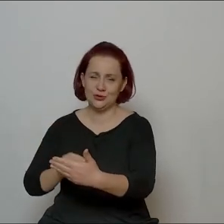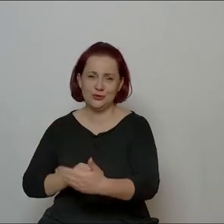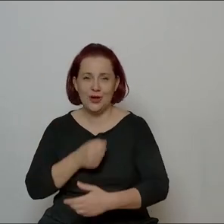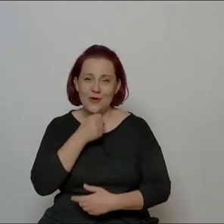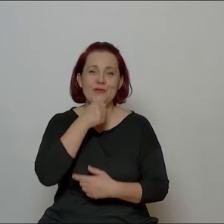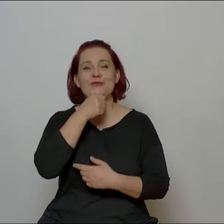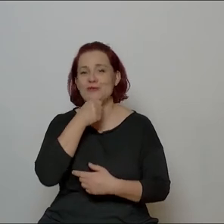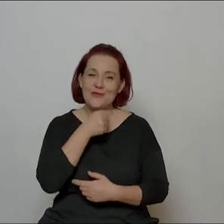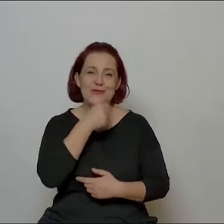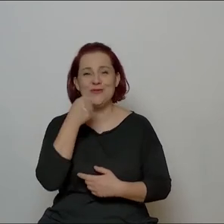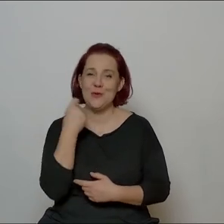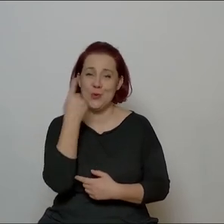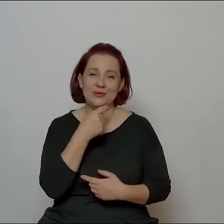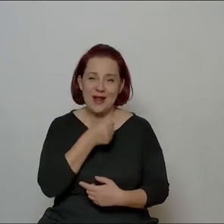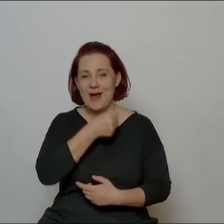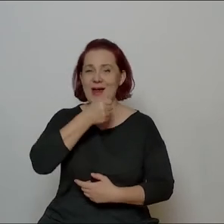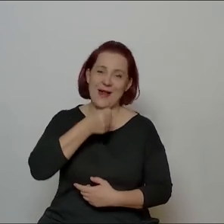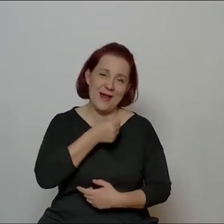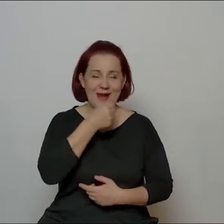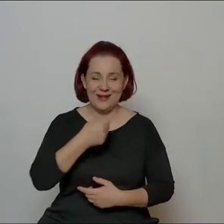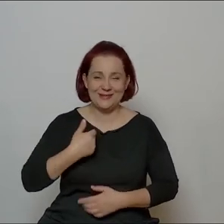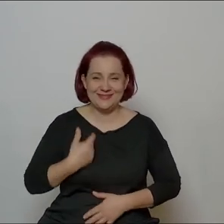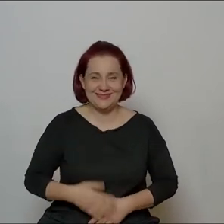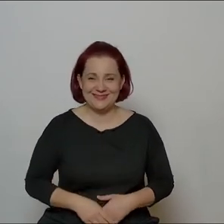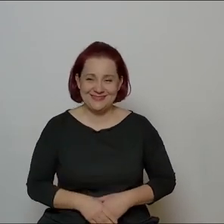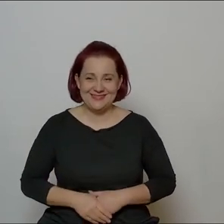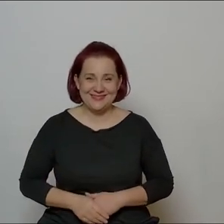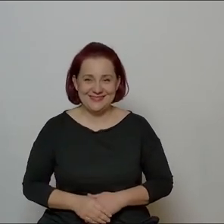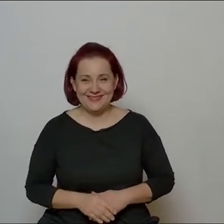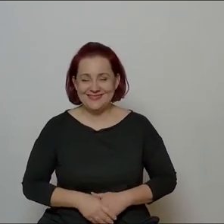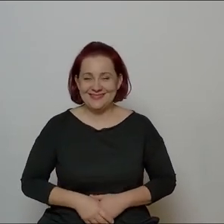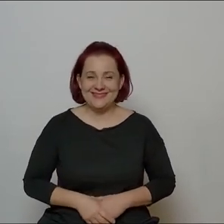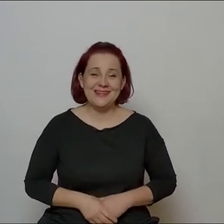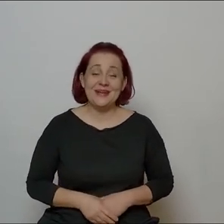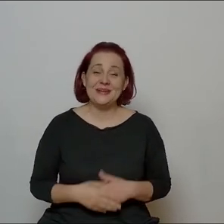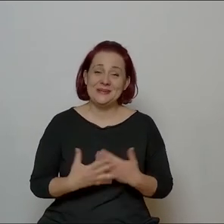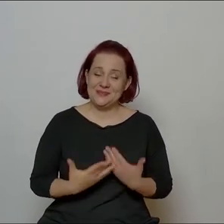gębowy, że tak powiem, produkowała.